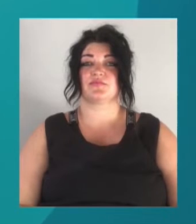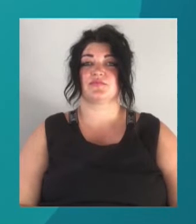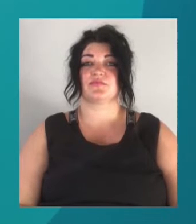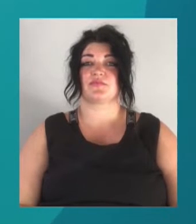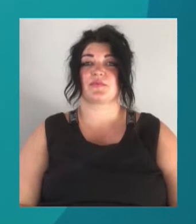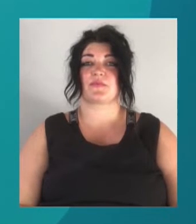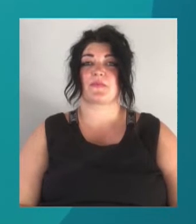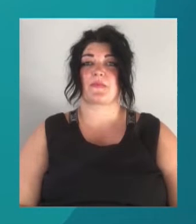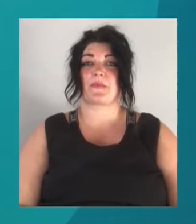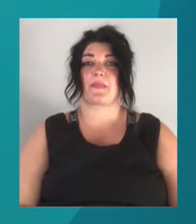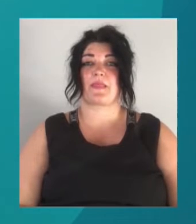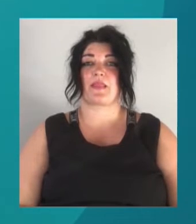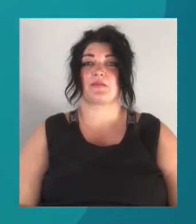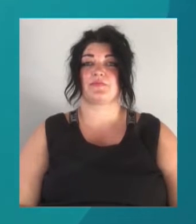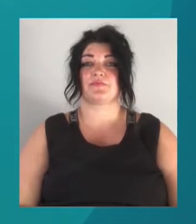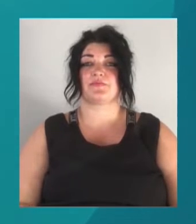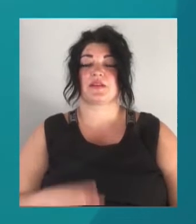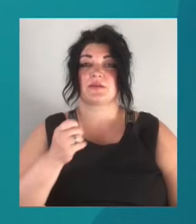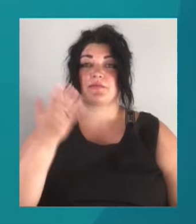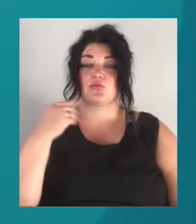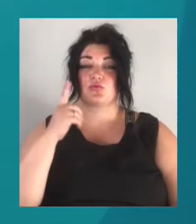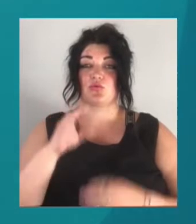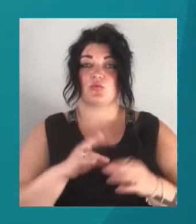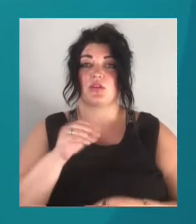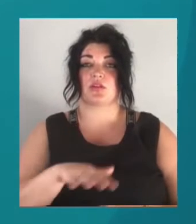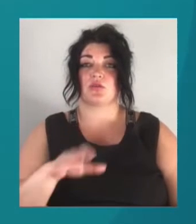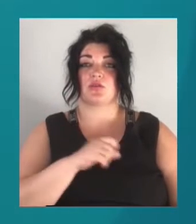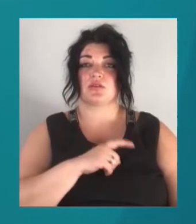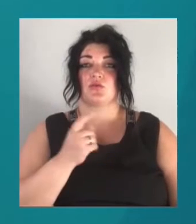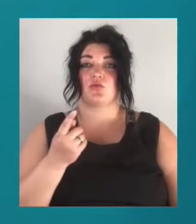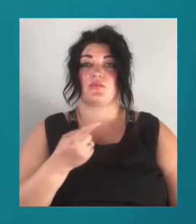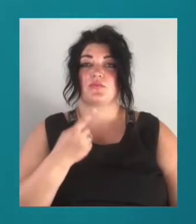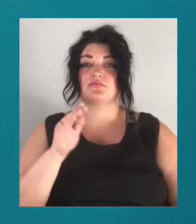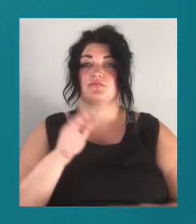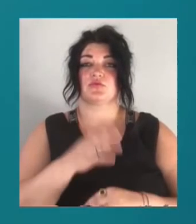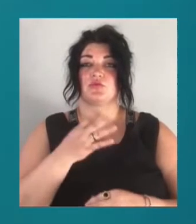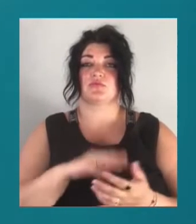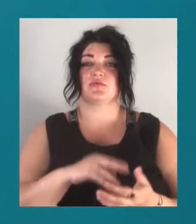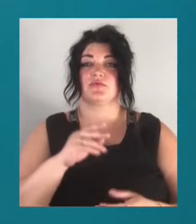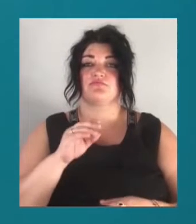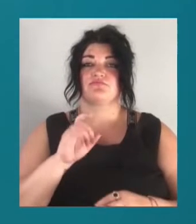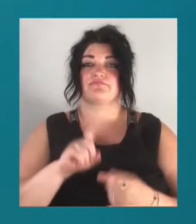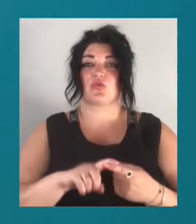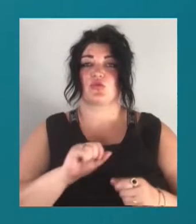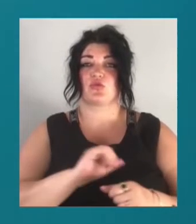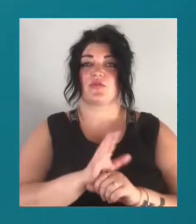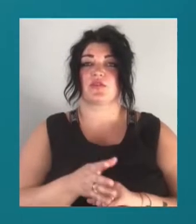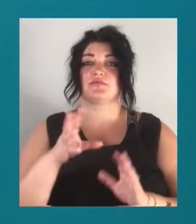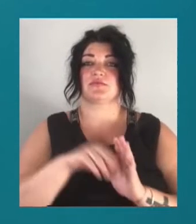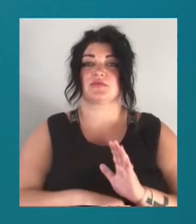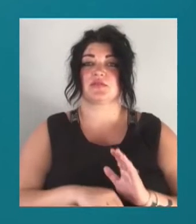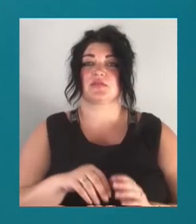За минулу добу на території Одеської області зафіксували 46 інфікувань на коронавірус. З них COVID-19